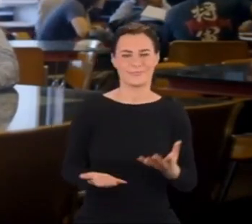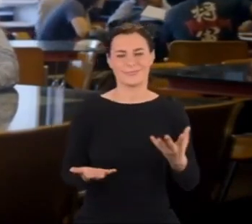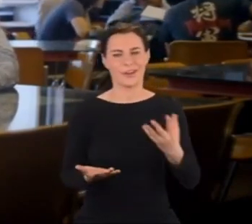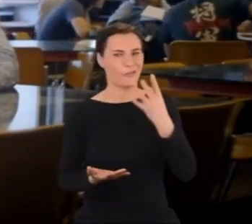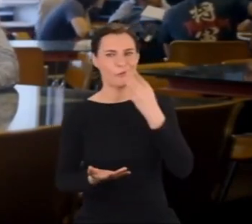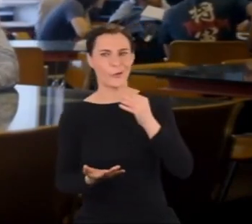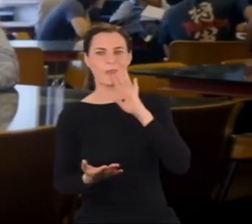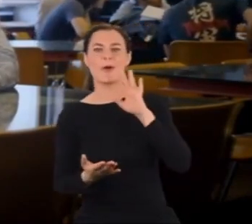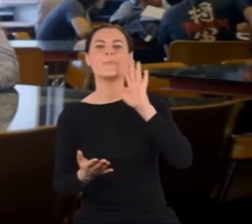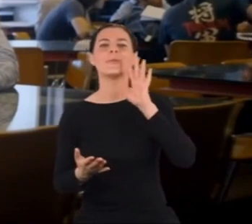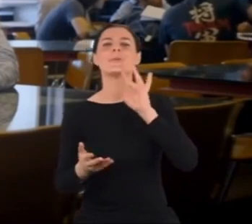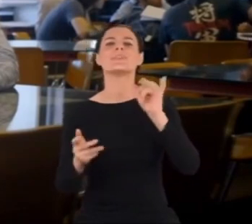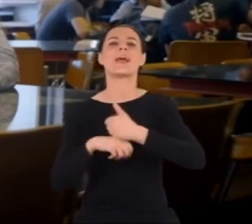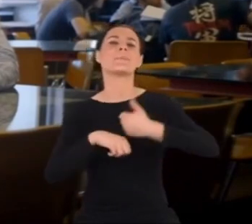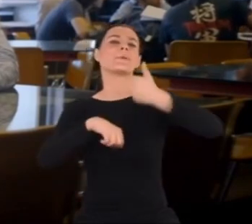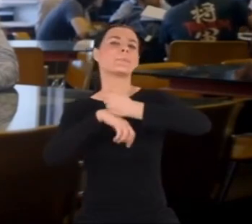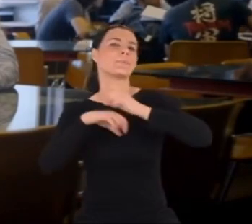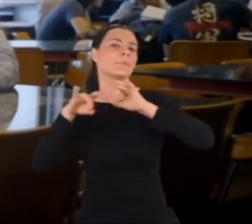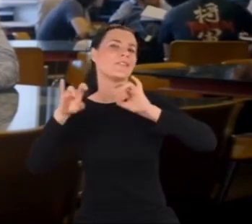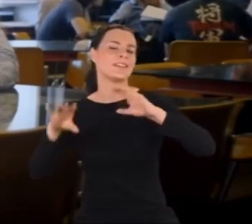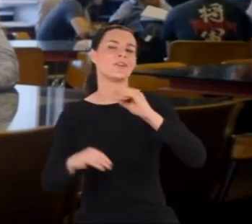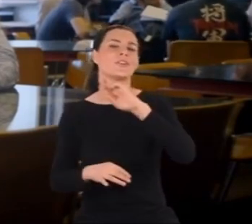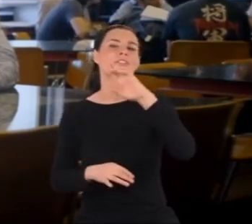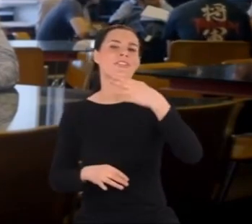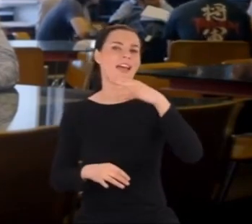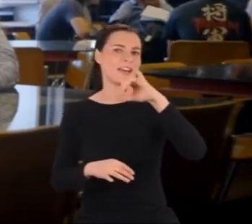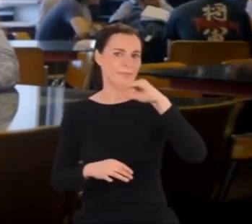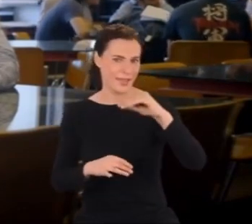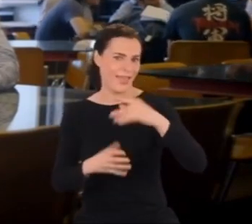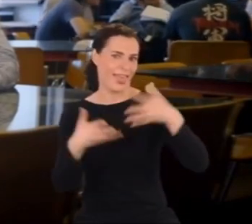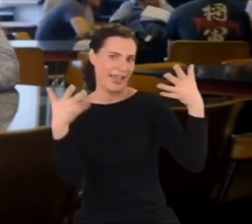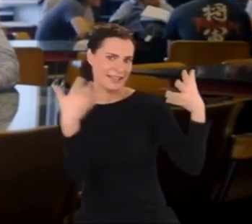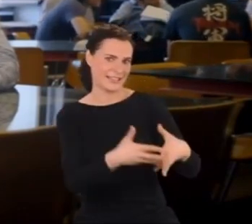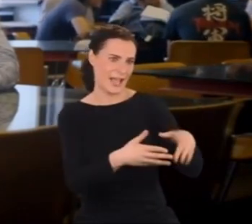Czyli to Fermi musiał zdać egzamin, w pewnym sensie.